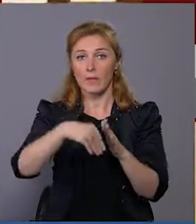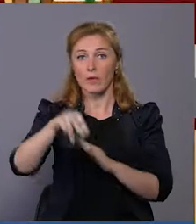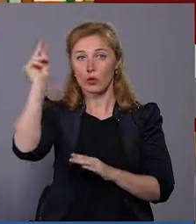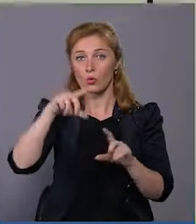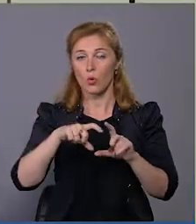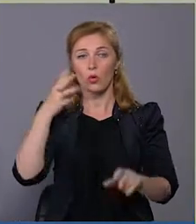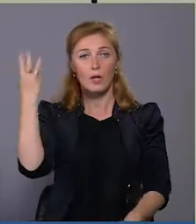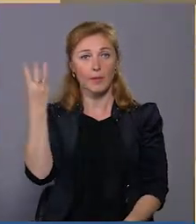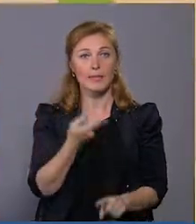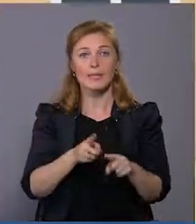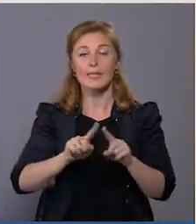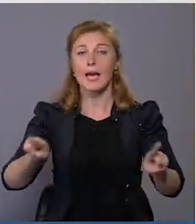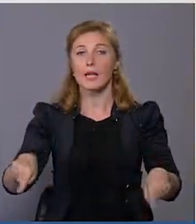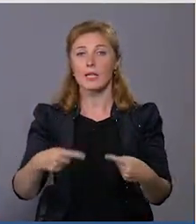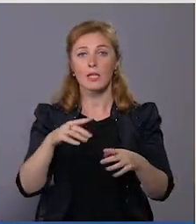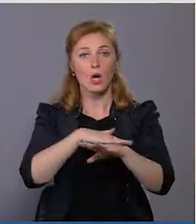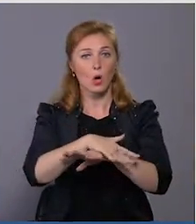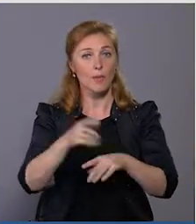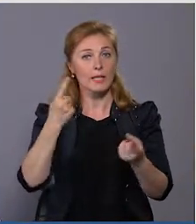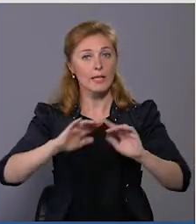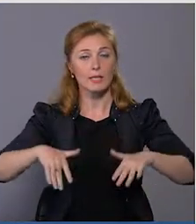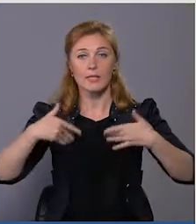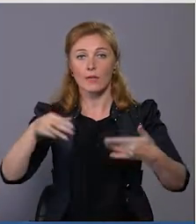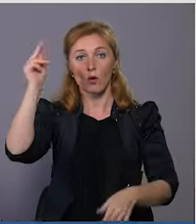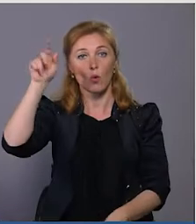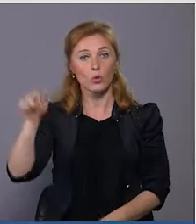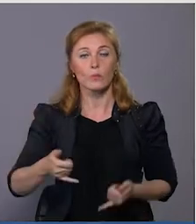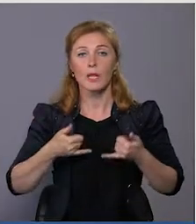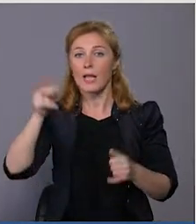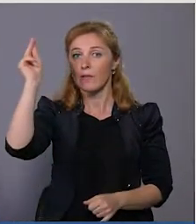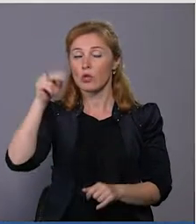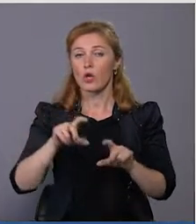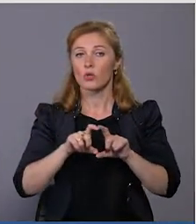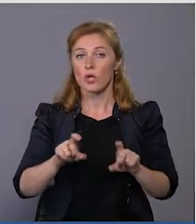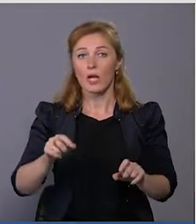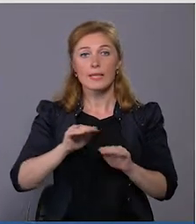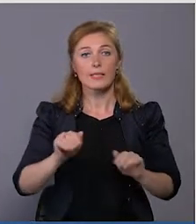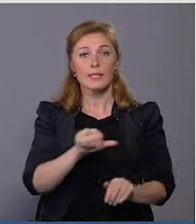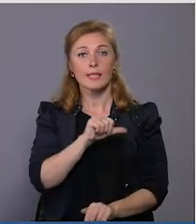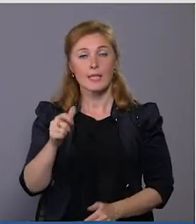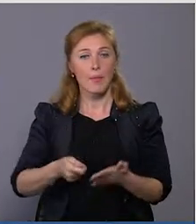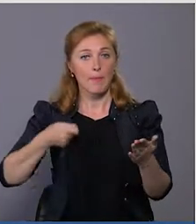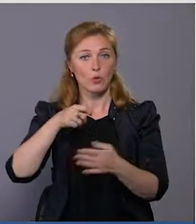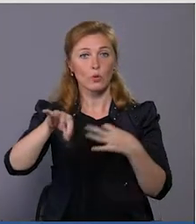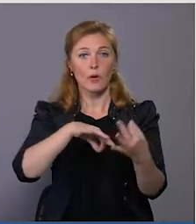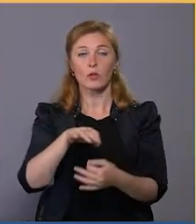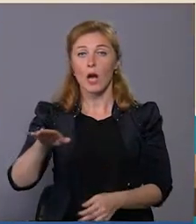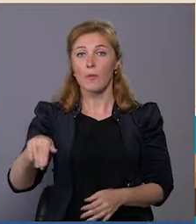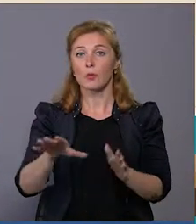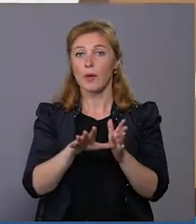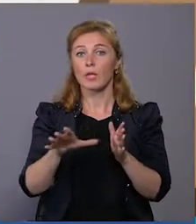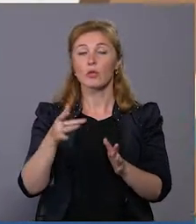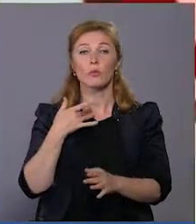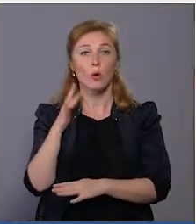Хмельницького. Це реалізація громадських ініціатив учнями для навчального закладу. Діти самі подають проєкти, а потім електронним